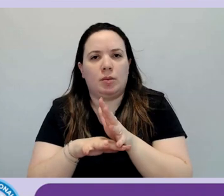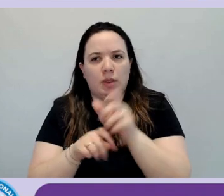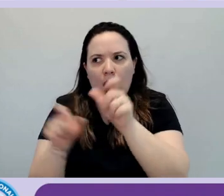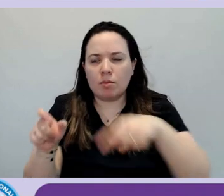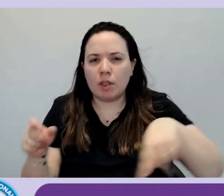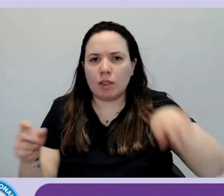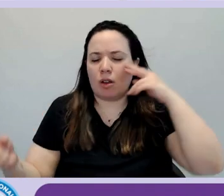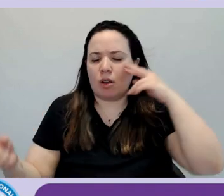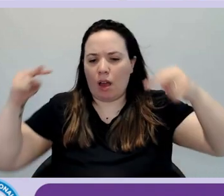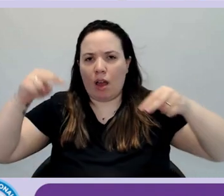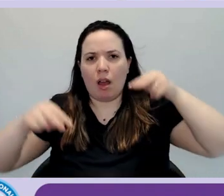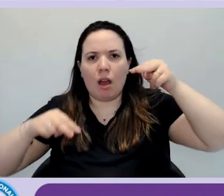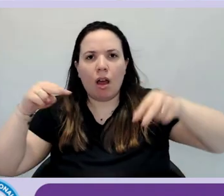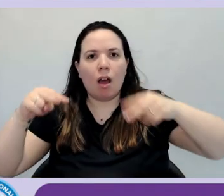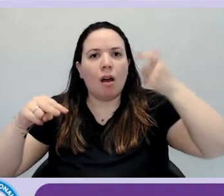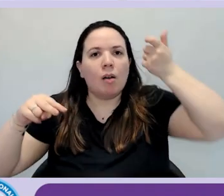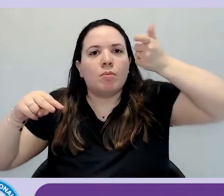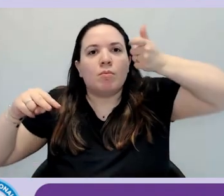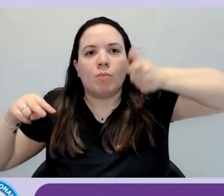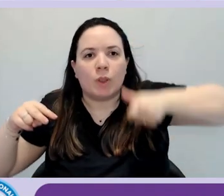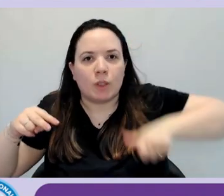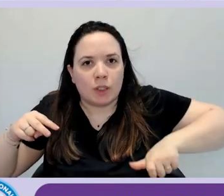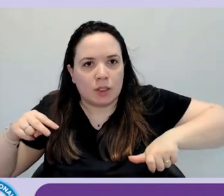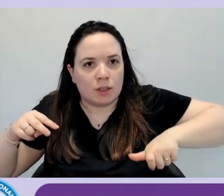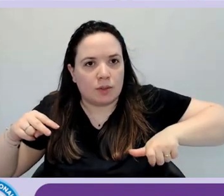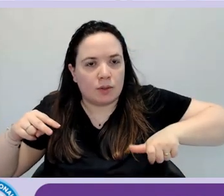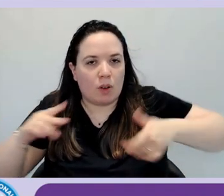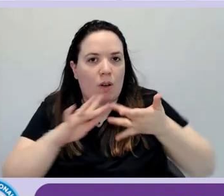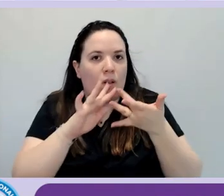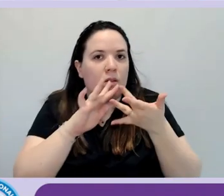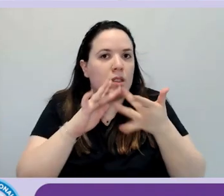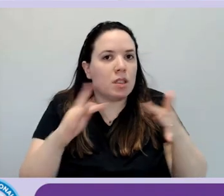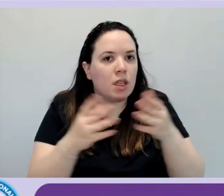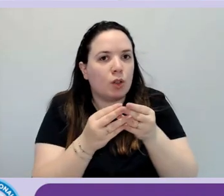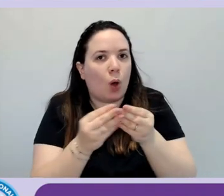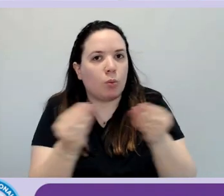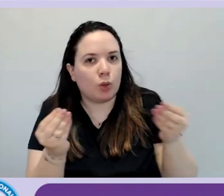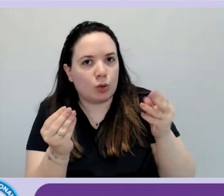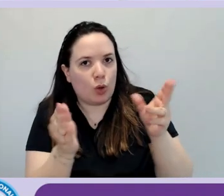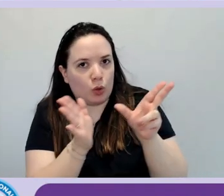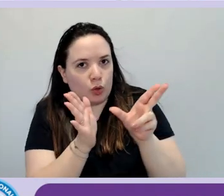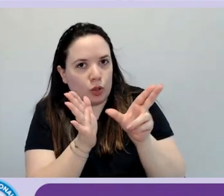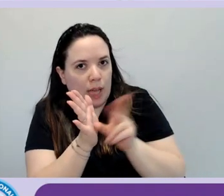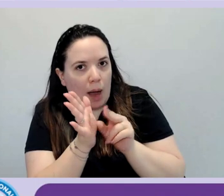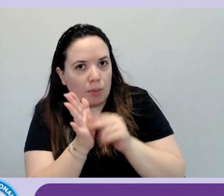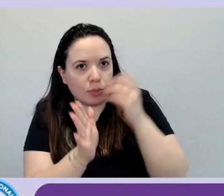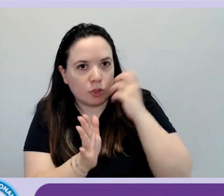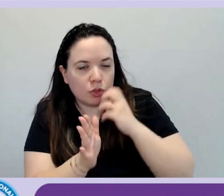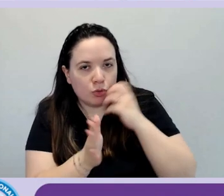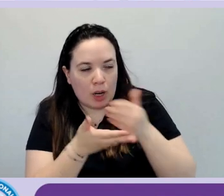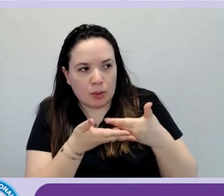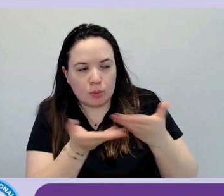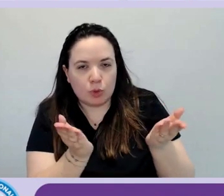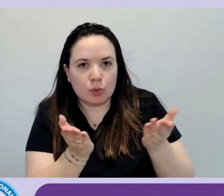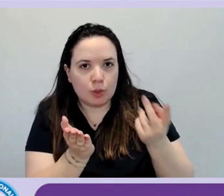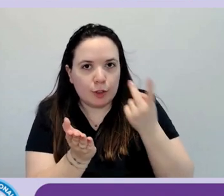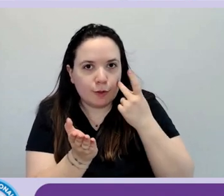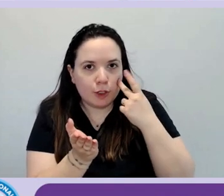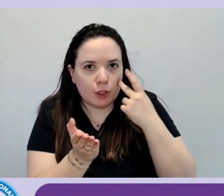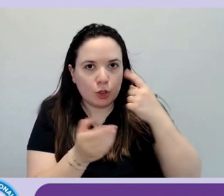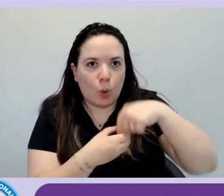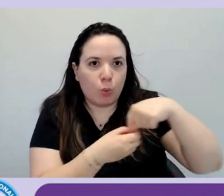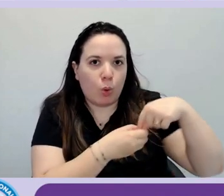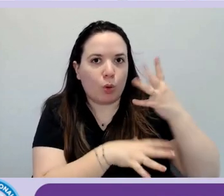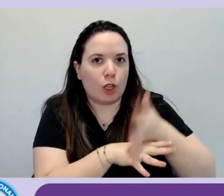i livelli di accessibilità dei prodotti web e mobile dei soggetti pubblici, con l'obbligo di